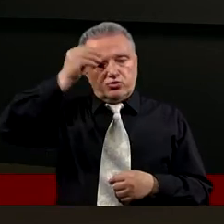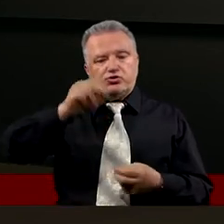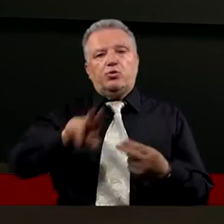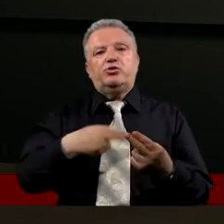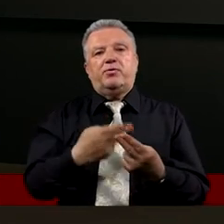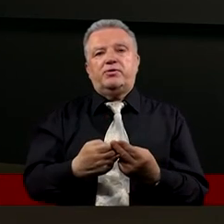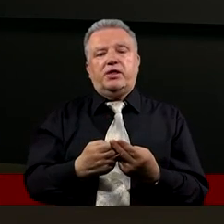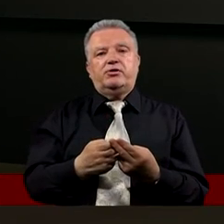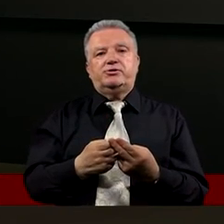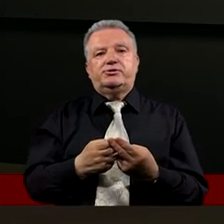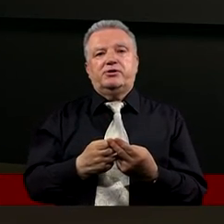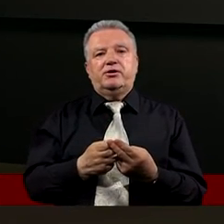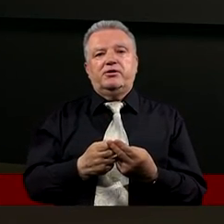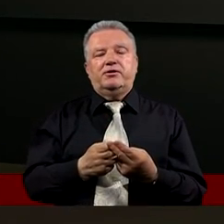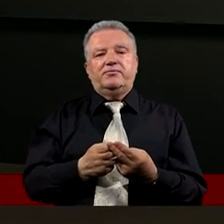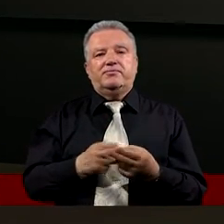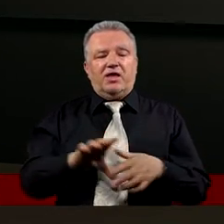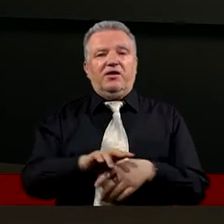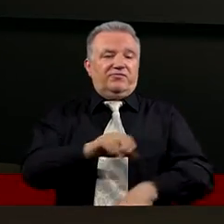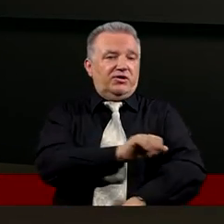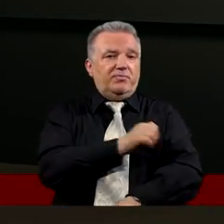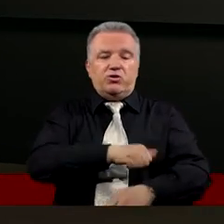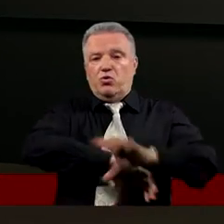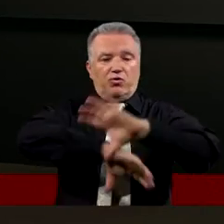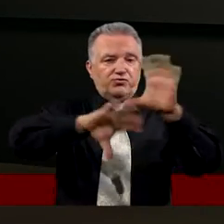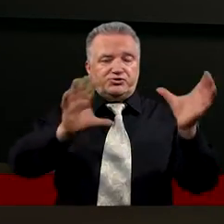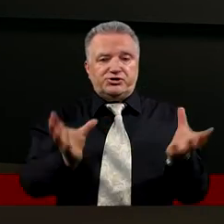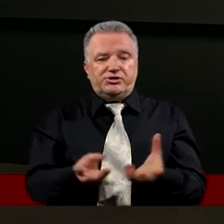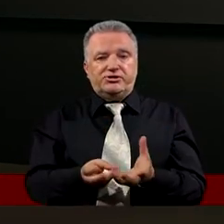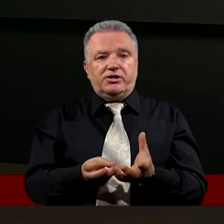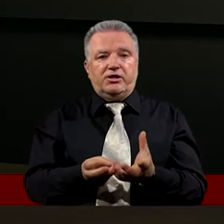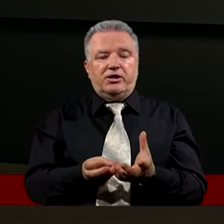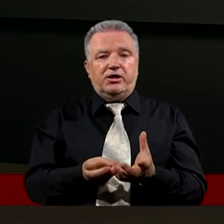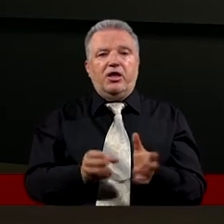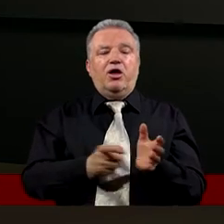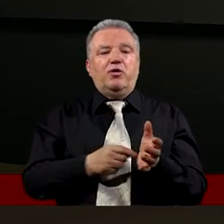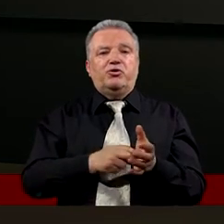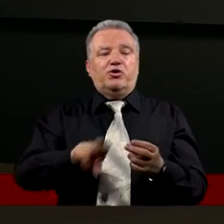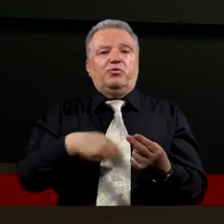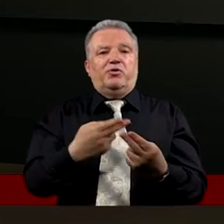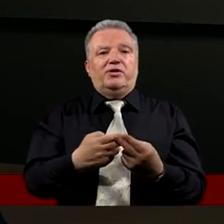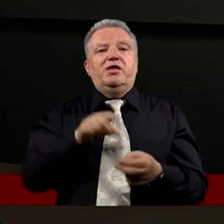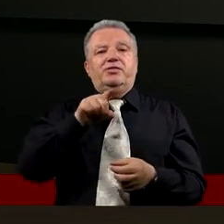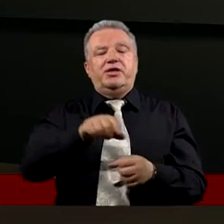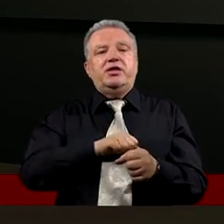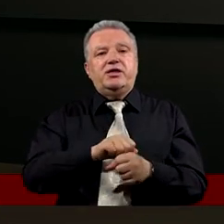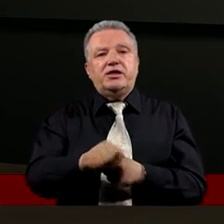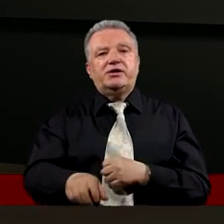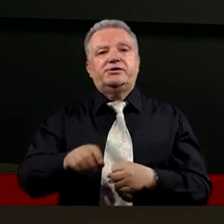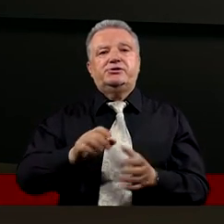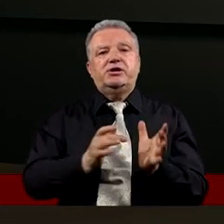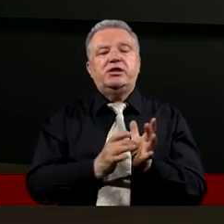Odpowiadając na to pytanie Właściwie chyba troszeczkę w imieniu wszystkich Prawda? Apostoł Piotr udziela tej odpowiedzi Ty